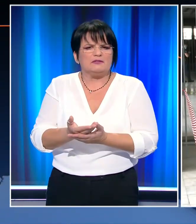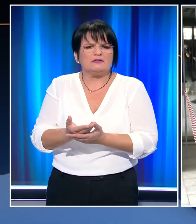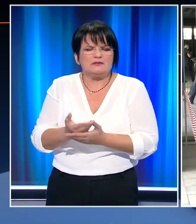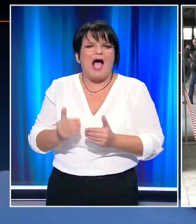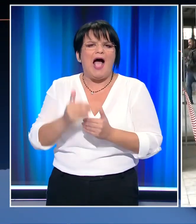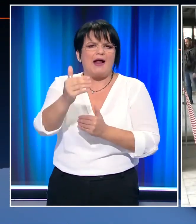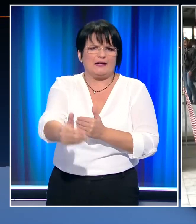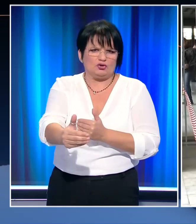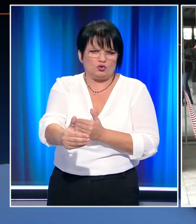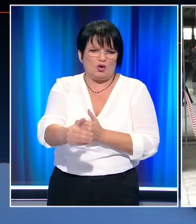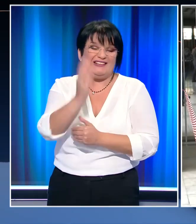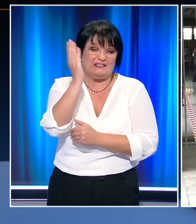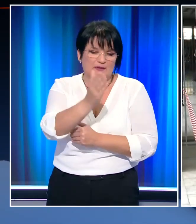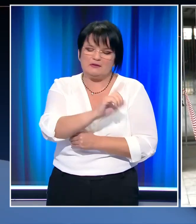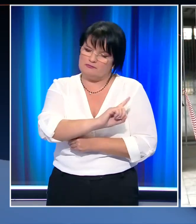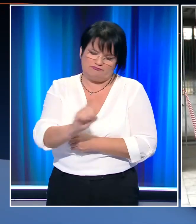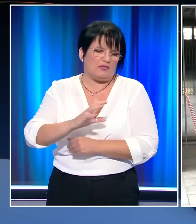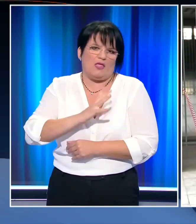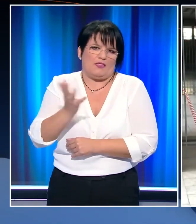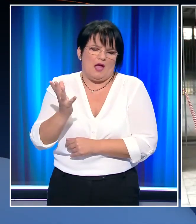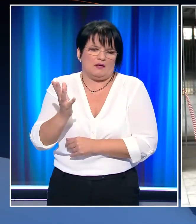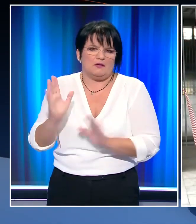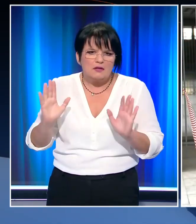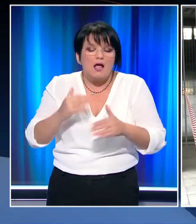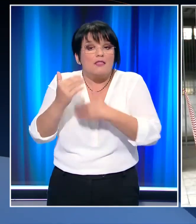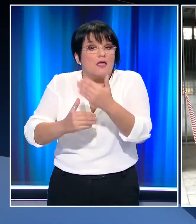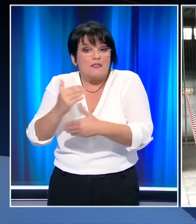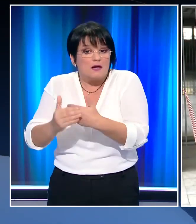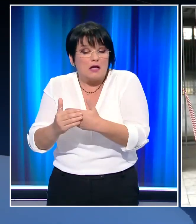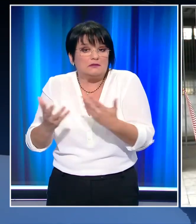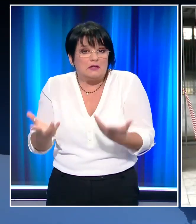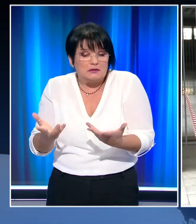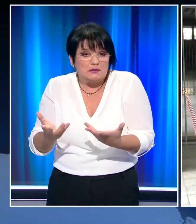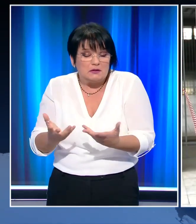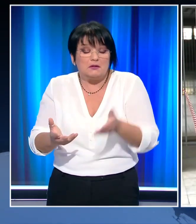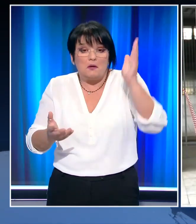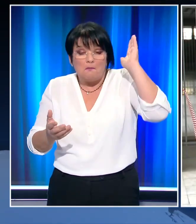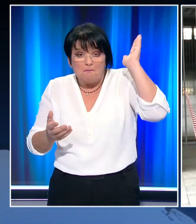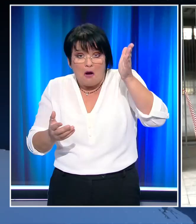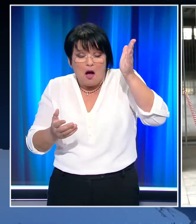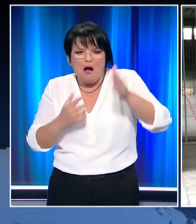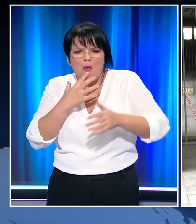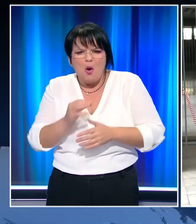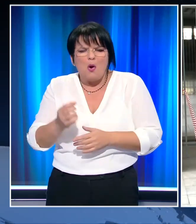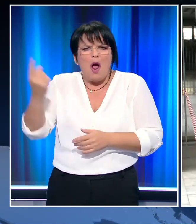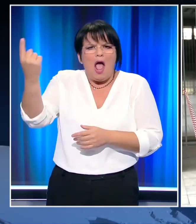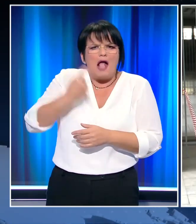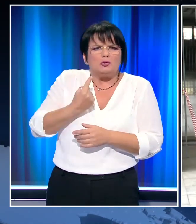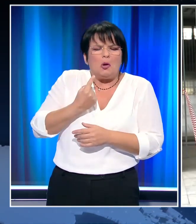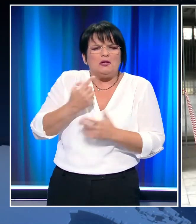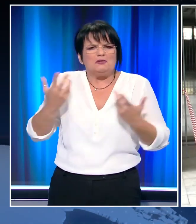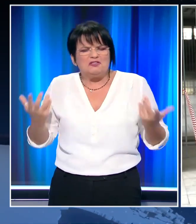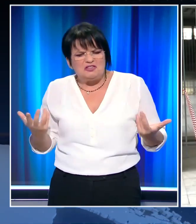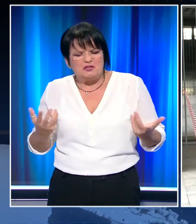αναστολής εκτέλεσης της ποινής του. Δεν αναγνωρίζω τη διαδικασία. Με καταδίκασαν βάσει εντολών, είπε ο Γιάννης Λαγός.